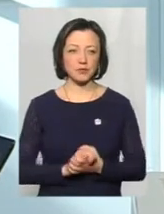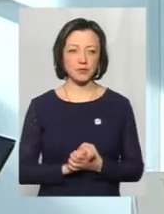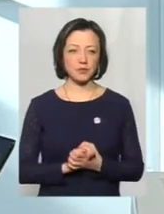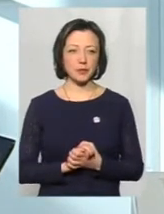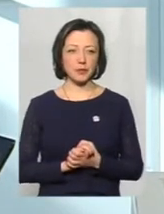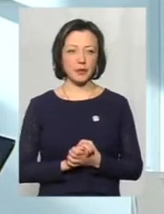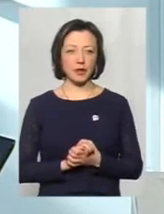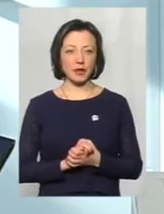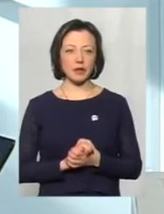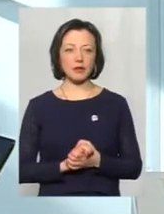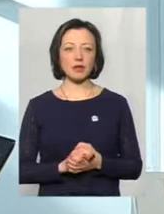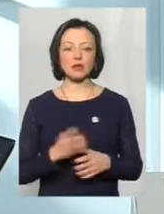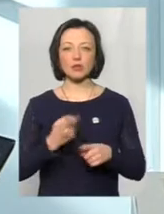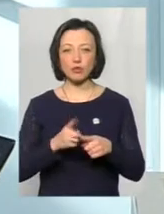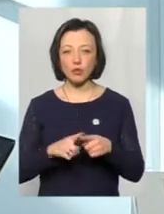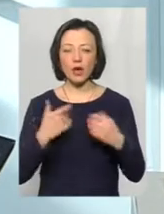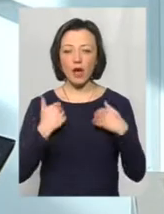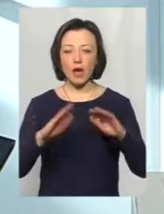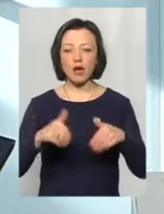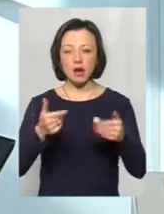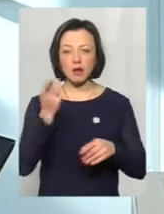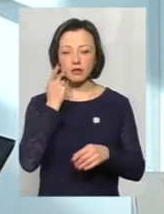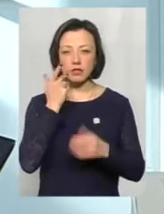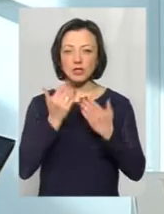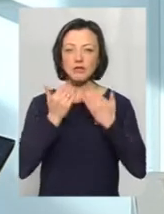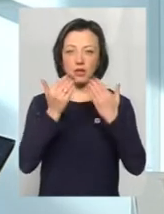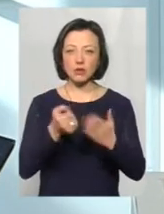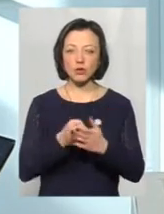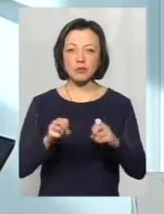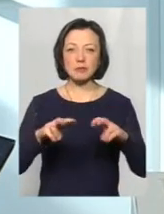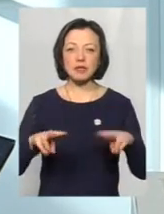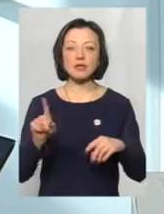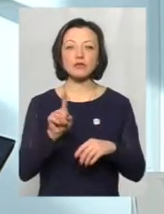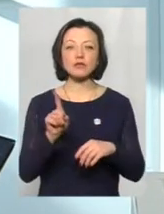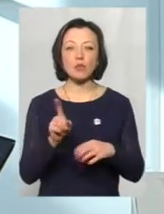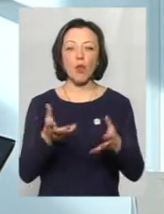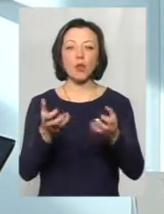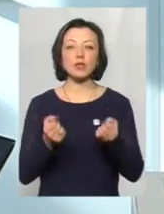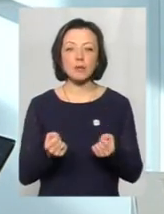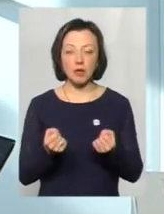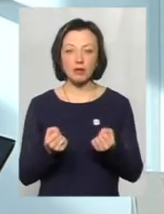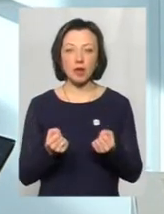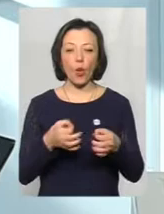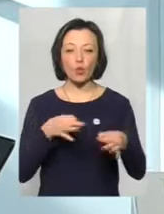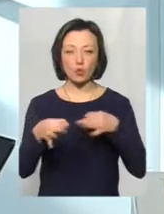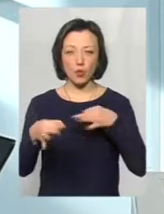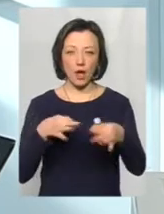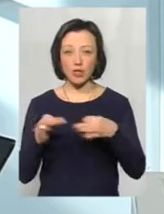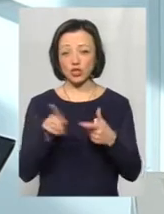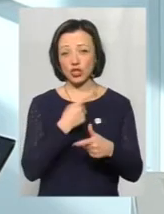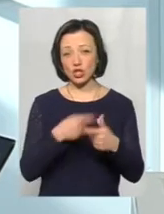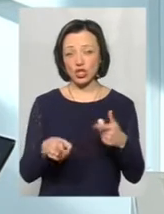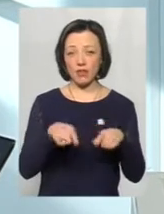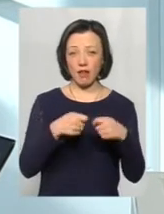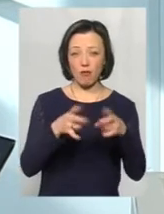Тому я б радила завжди звертатися до спеціалістів, для того, щоб отримати консультацію. Чи це